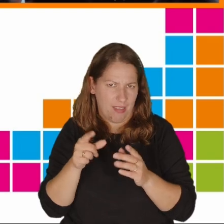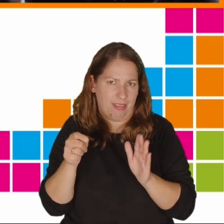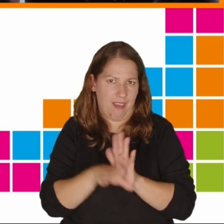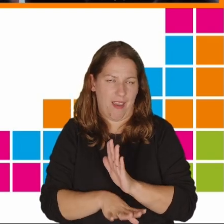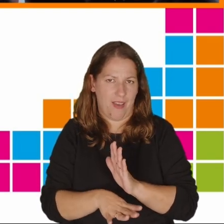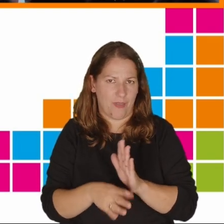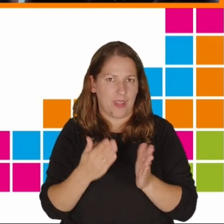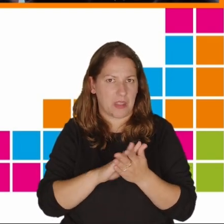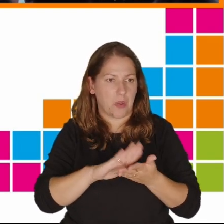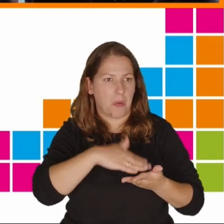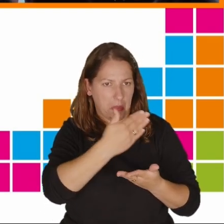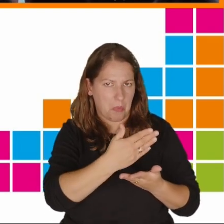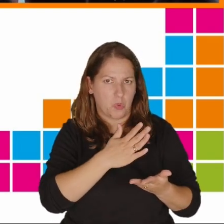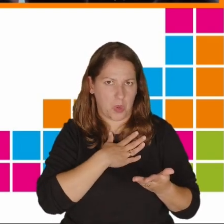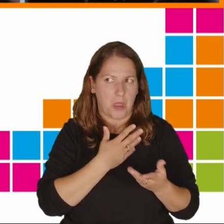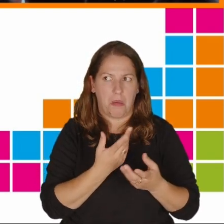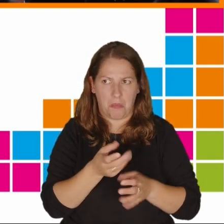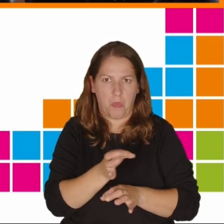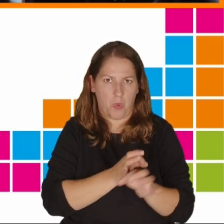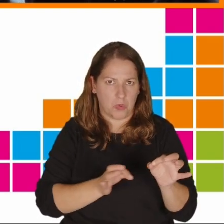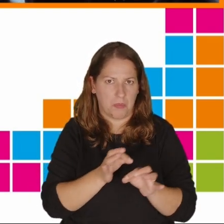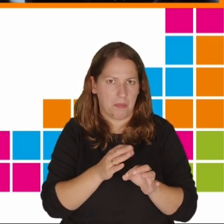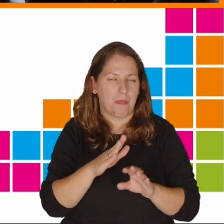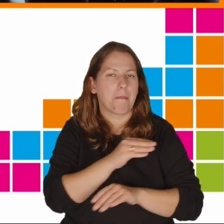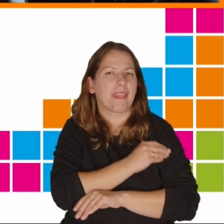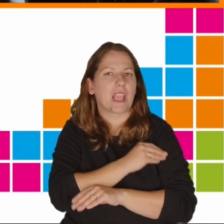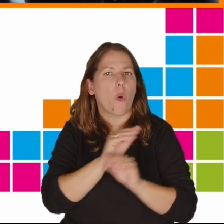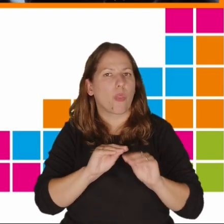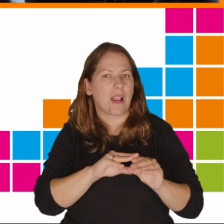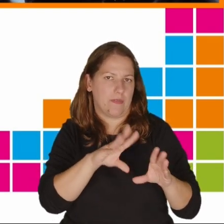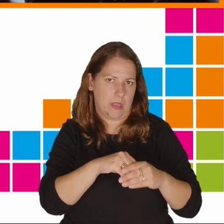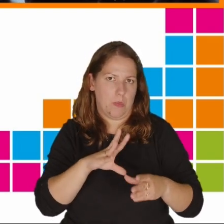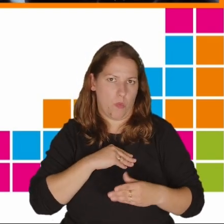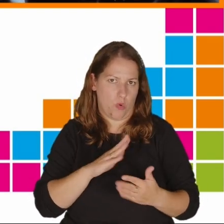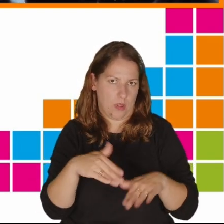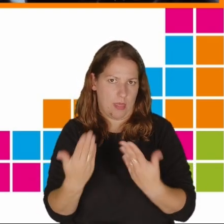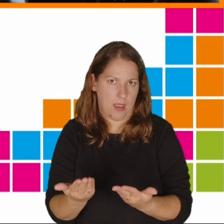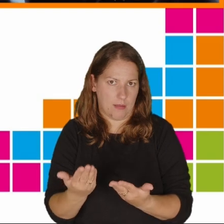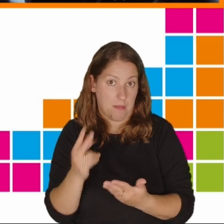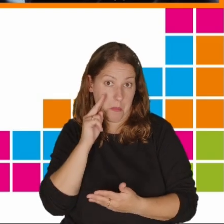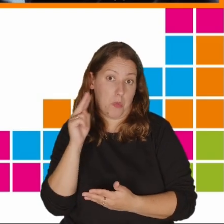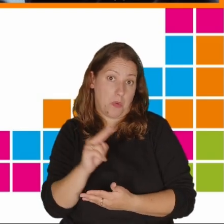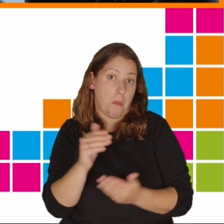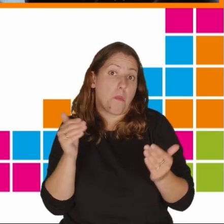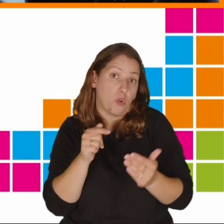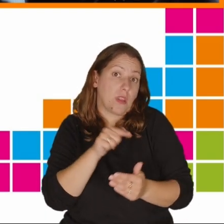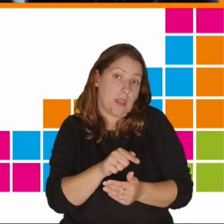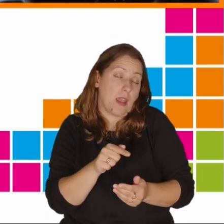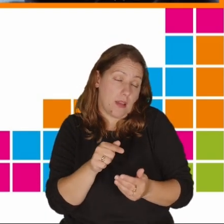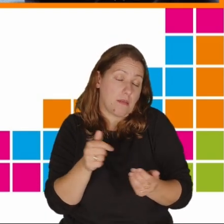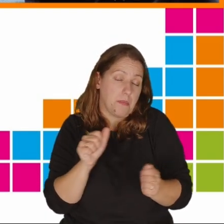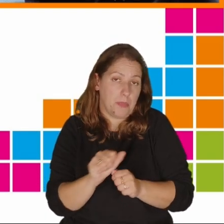zastąpienie laptopów potencjalnie opłacanym sposobem dostarczenia materiałów edukacyjnych tak jest postrzegane i może tak być.